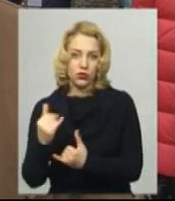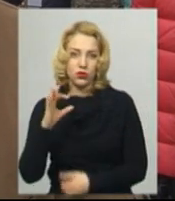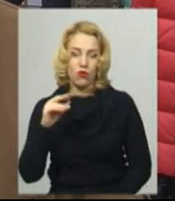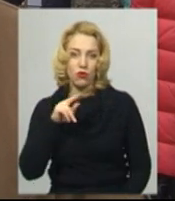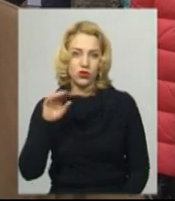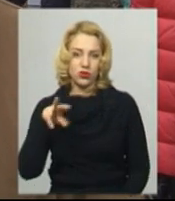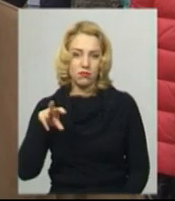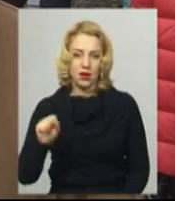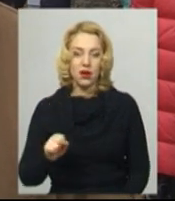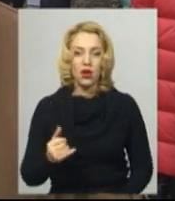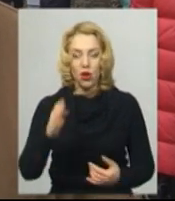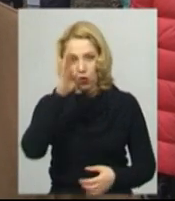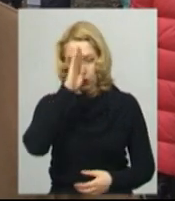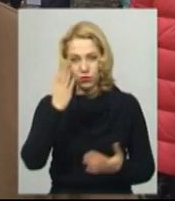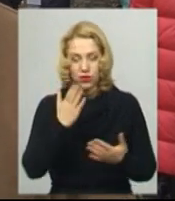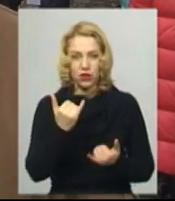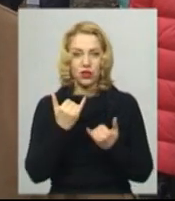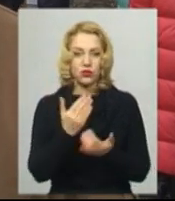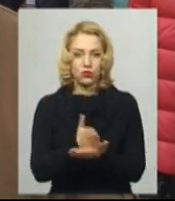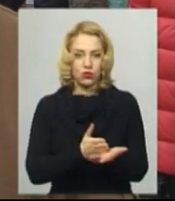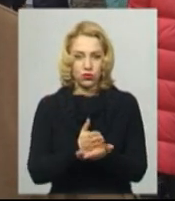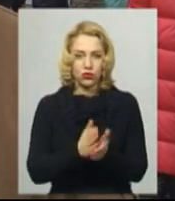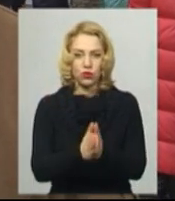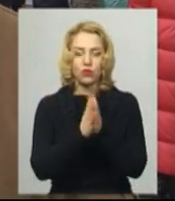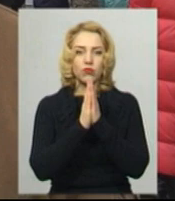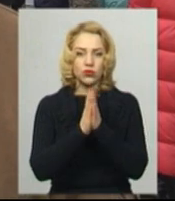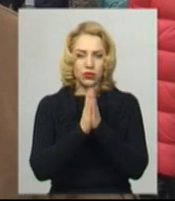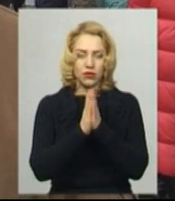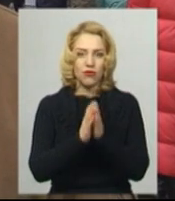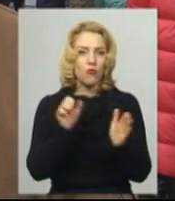Хлопці, які зараз служать, я вас дуже прошу, бійте їх,